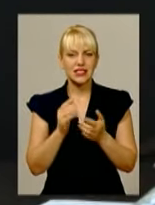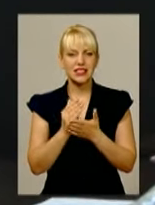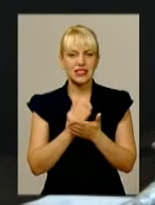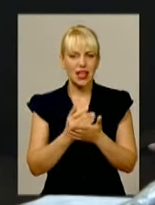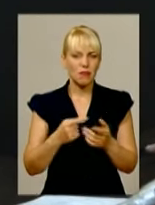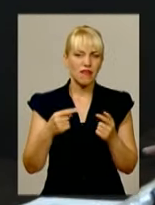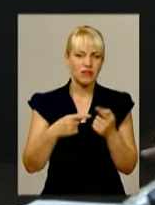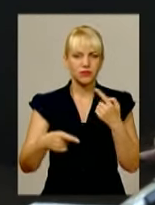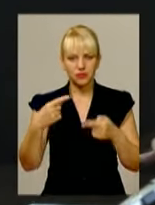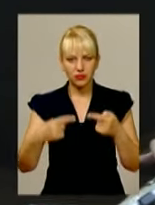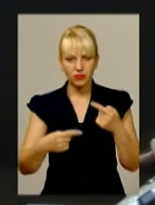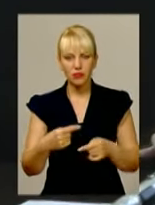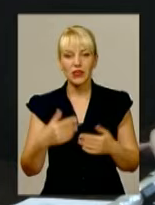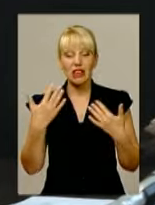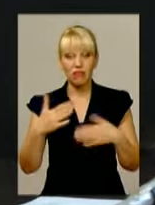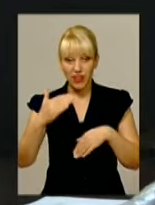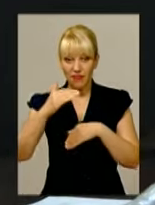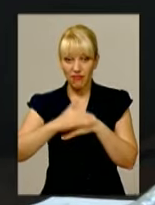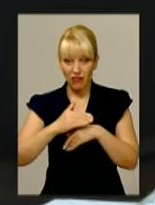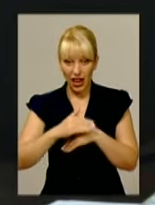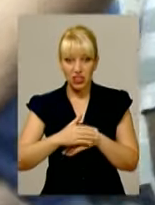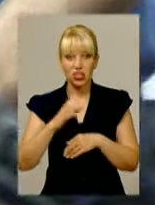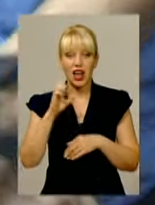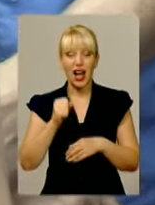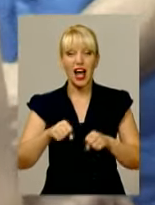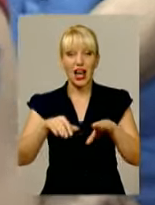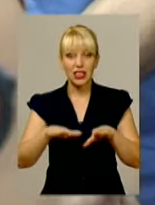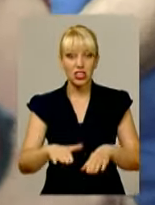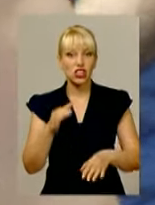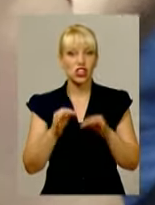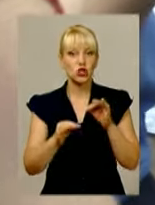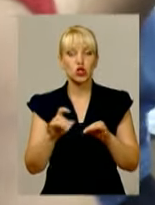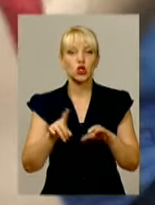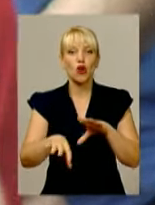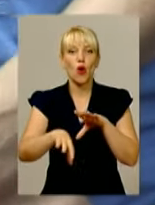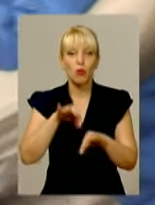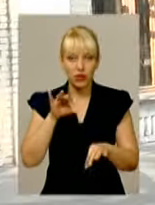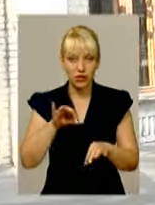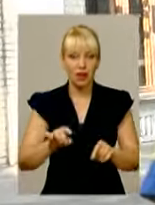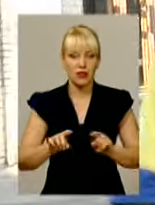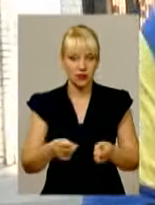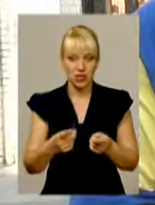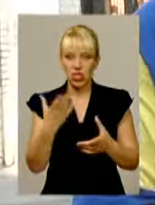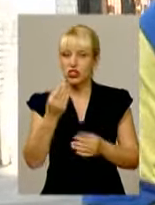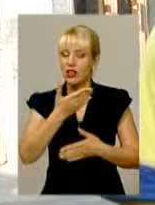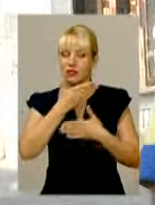Отож, вже вечір, а рішення суду щодо запобіжного заходу ще нема. Оголошують перерву. Я